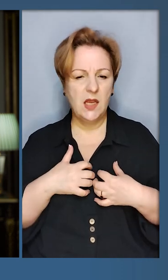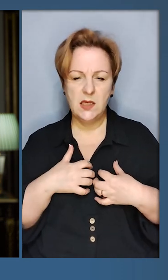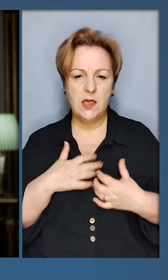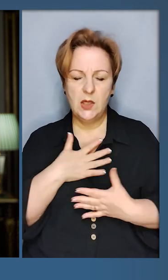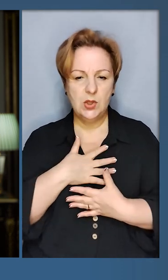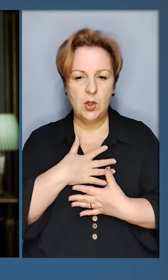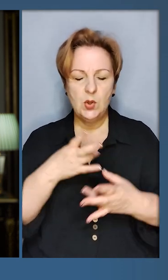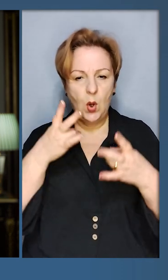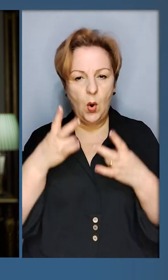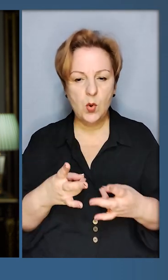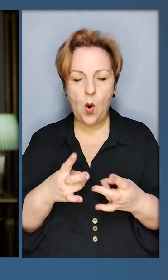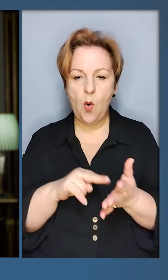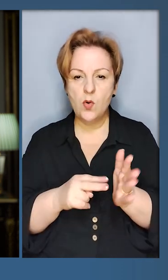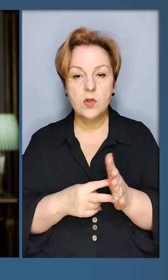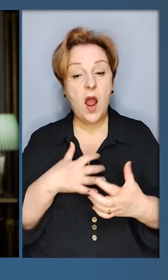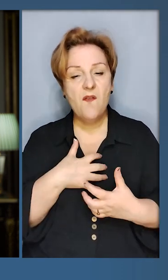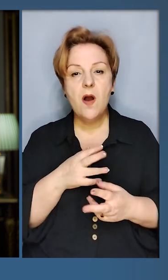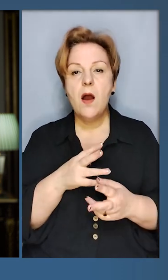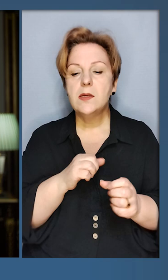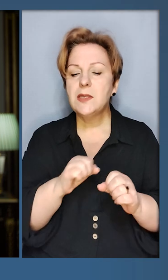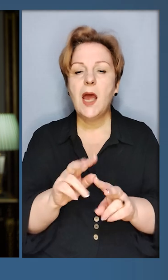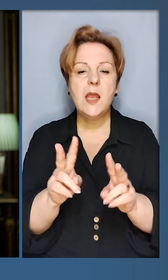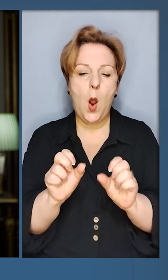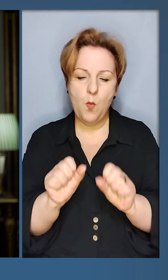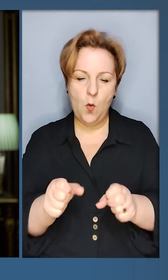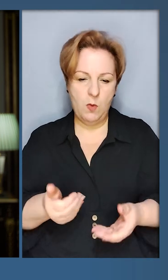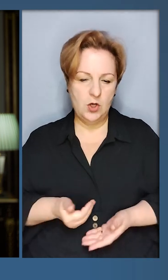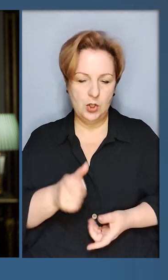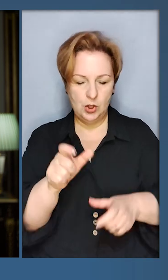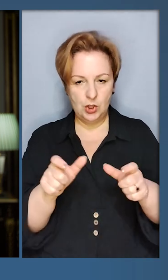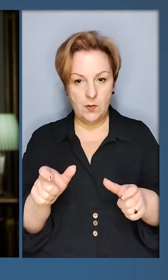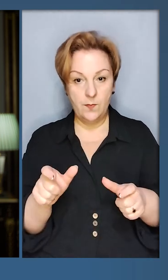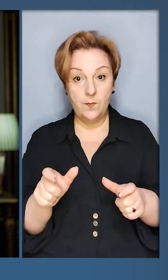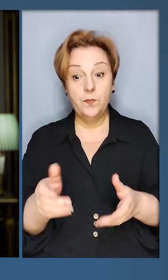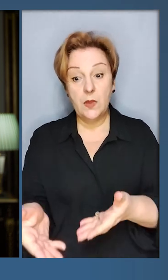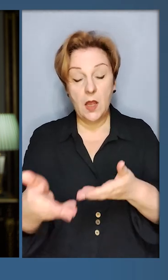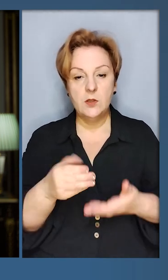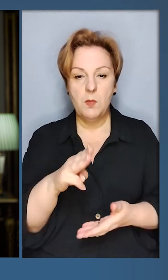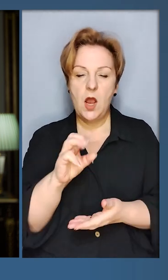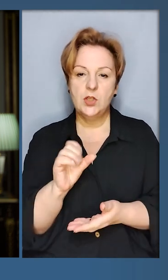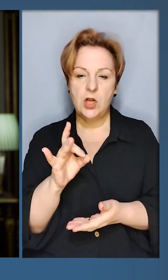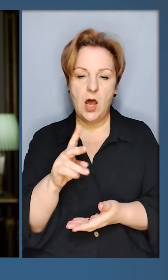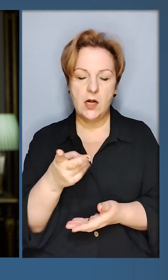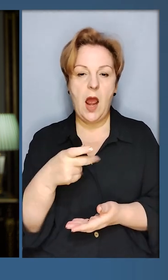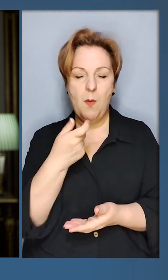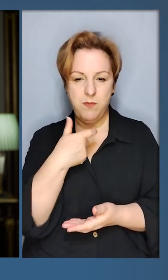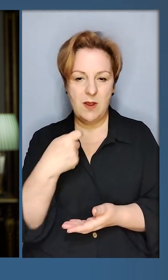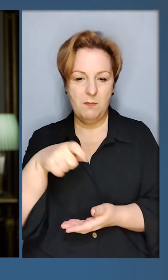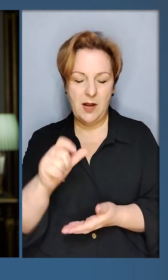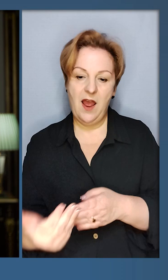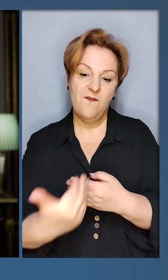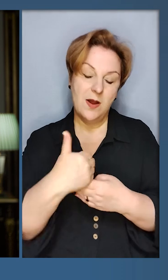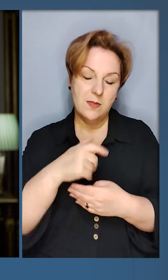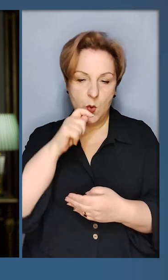сценарію. Важливо захистити якомога більше життів. Запросив Шарля пана президента